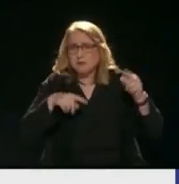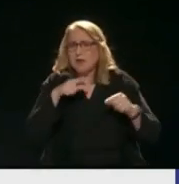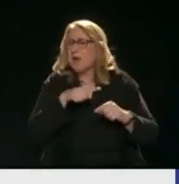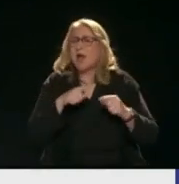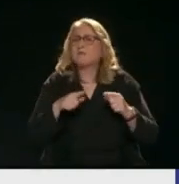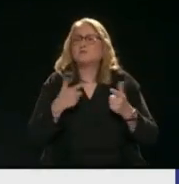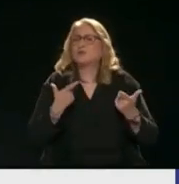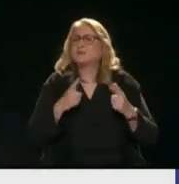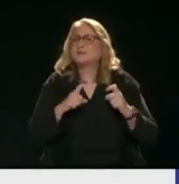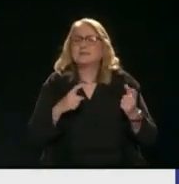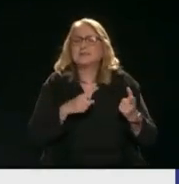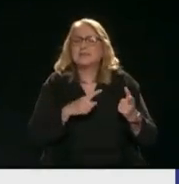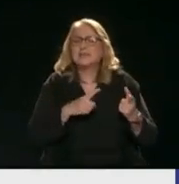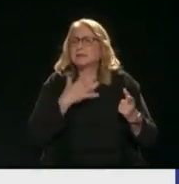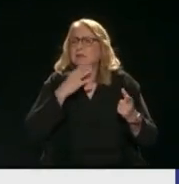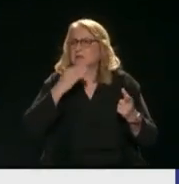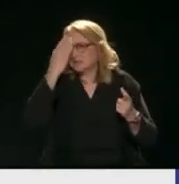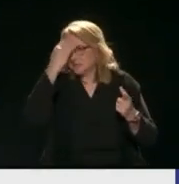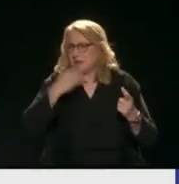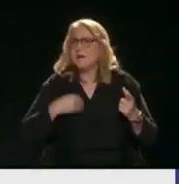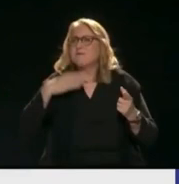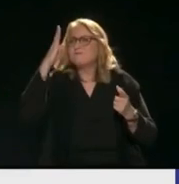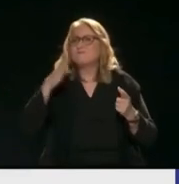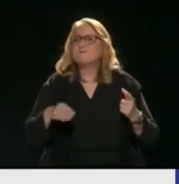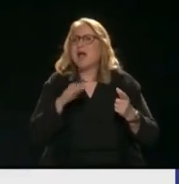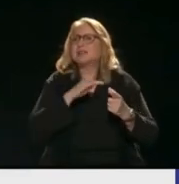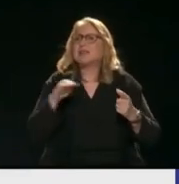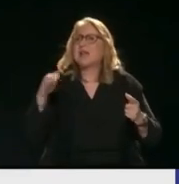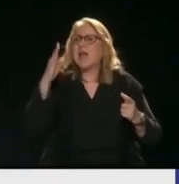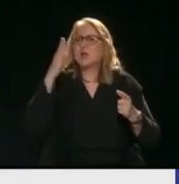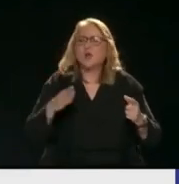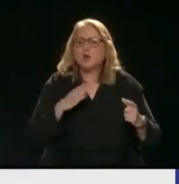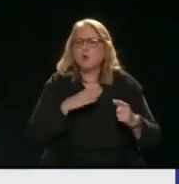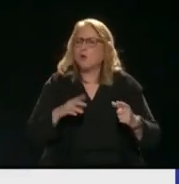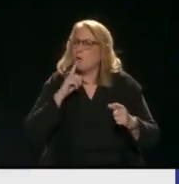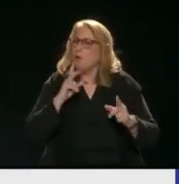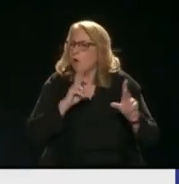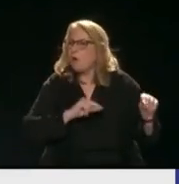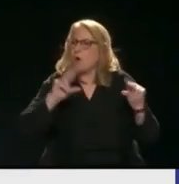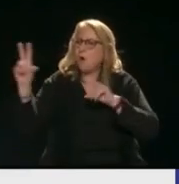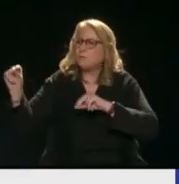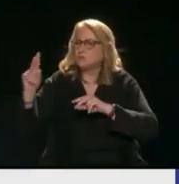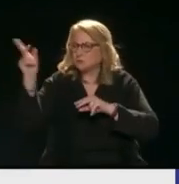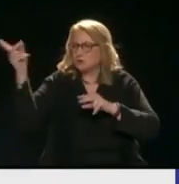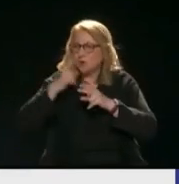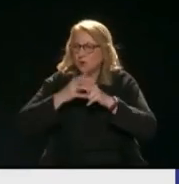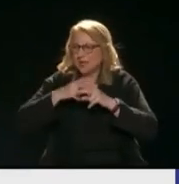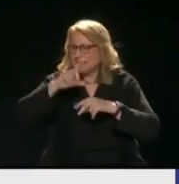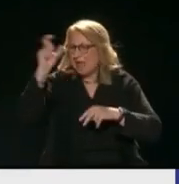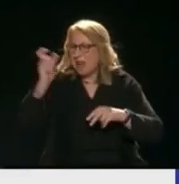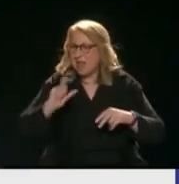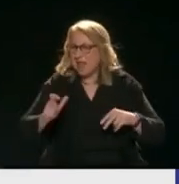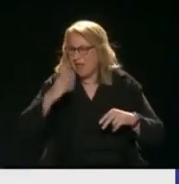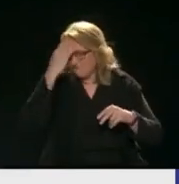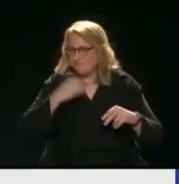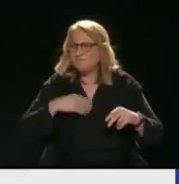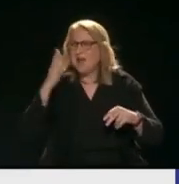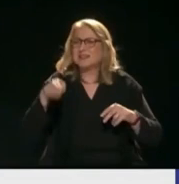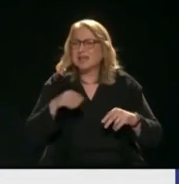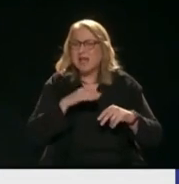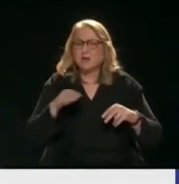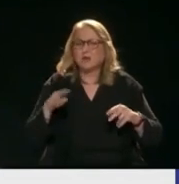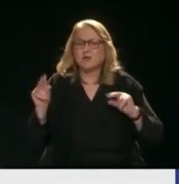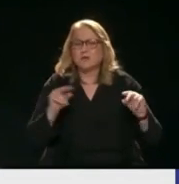Είναι ουσιαστικά ένα βατικανό Το οποίο κατοικοεδρεύει σήμερα στην Ελλάδα Είναι μια πολιτική την οποία δεν είναι τώρα Προεκλογικά τη